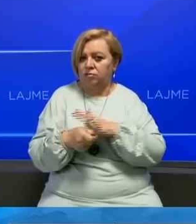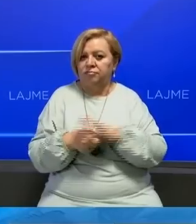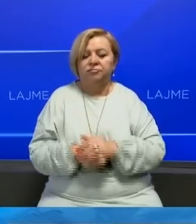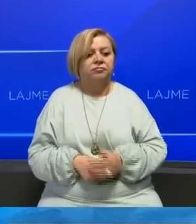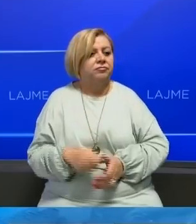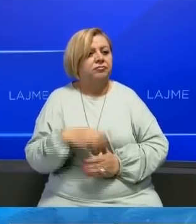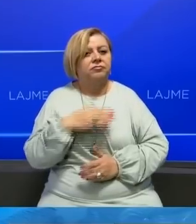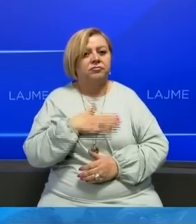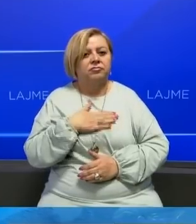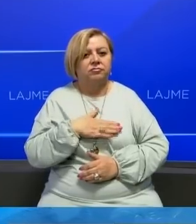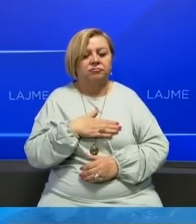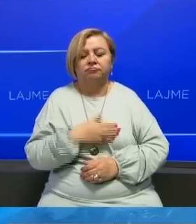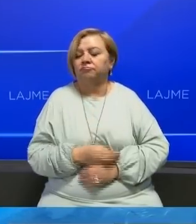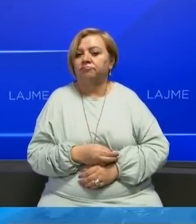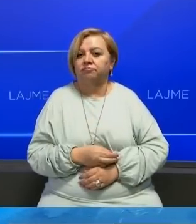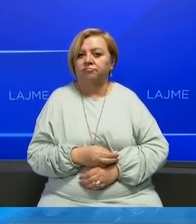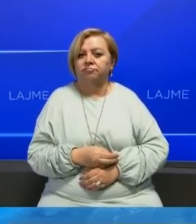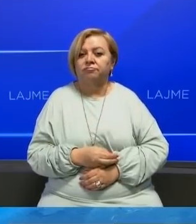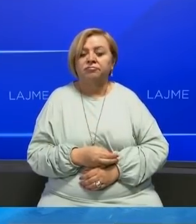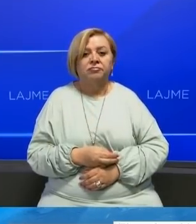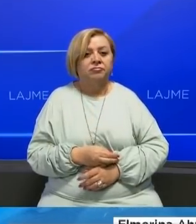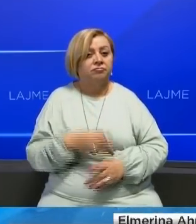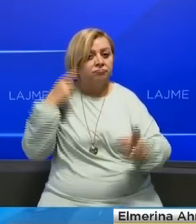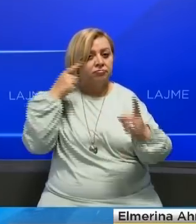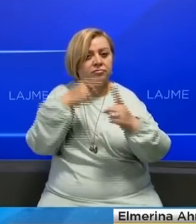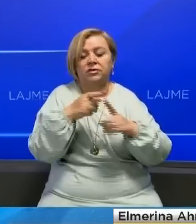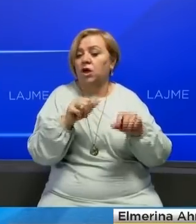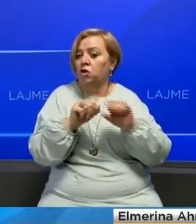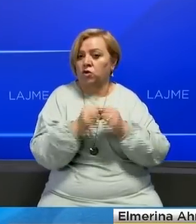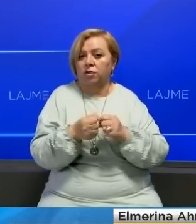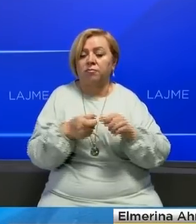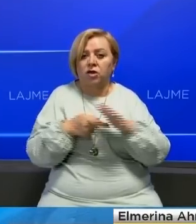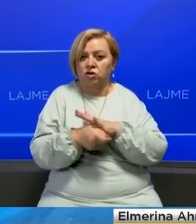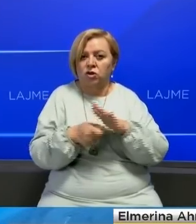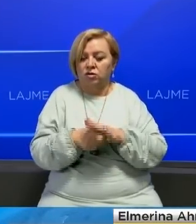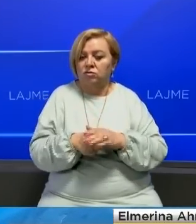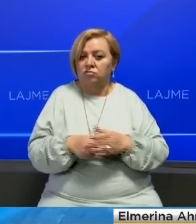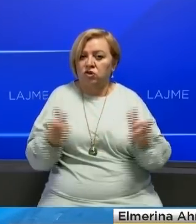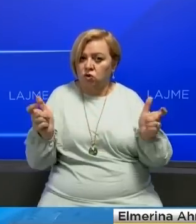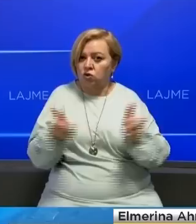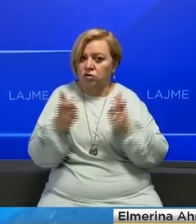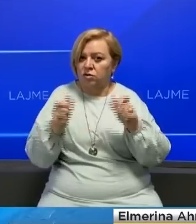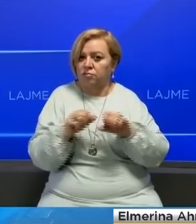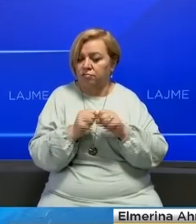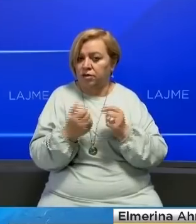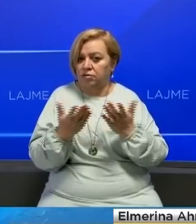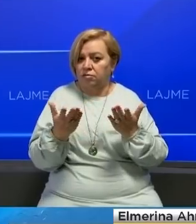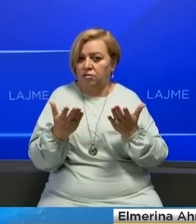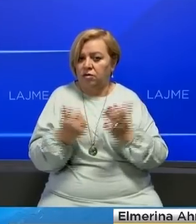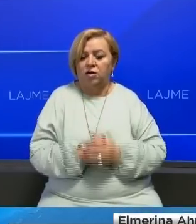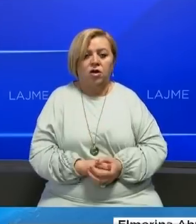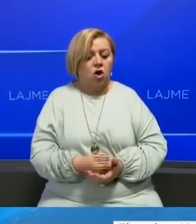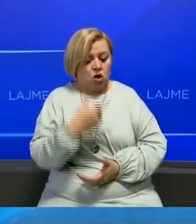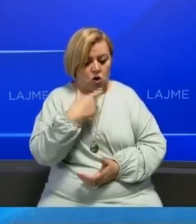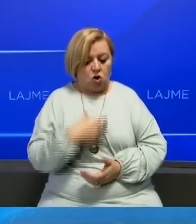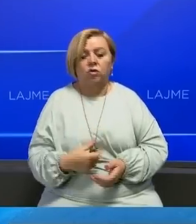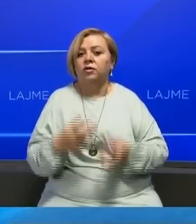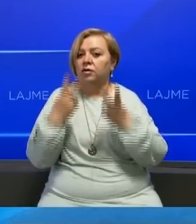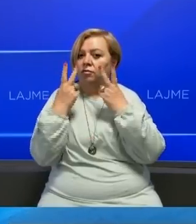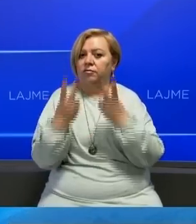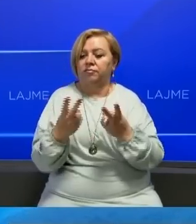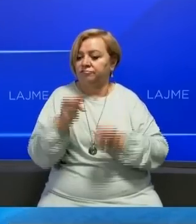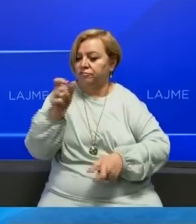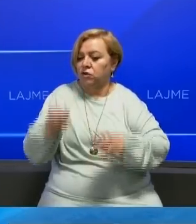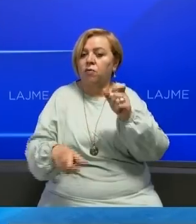Dëshirojmë të tërheqim vëmendjen në dëmin që korupcioni i shkaktonë qoqëris, por edhe në rolin e rëndësishëm që